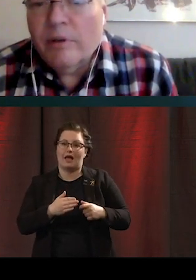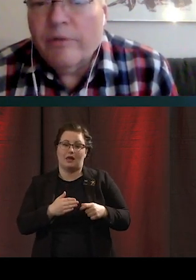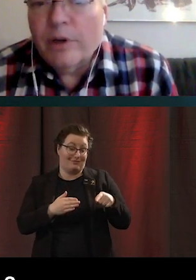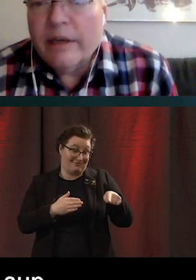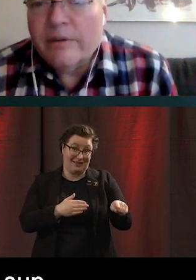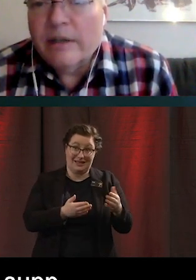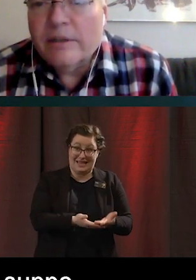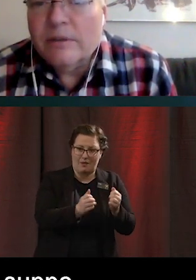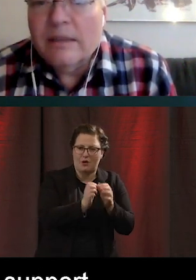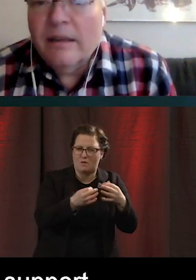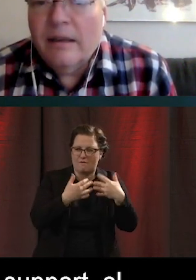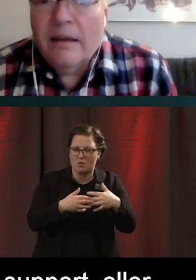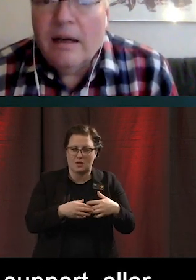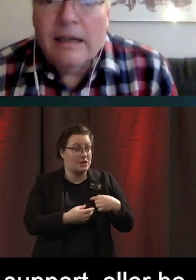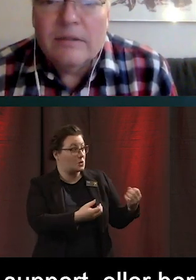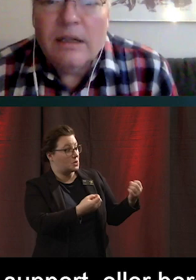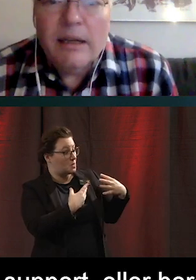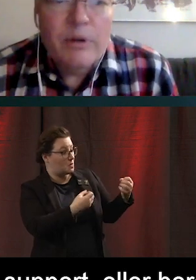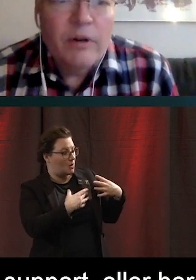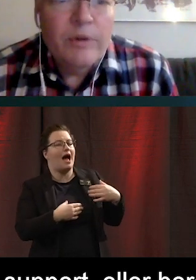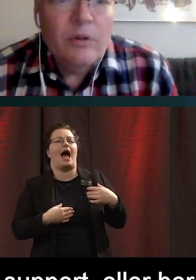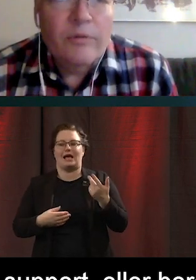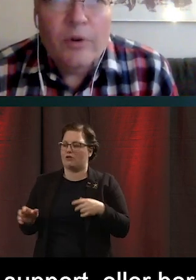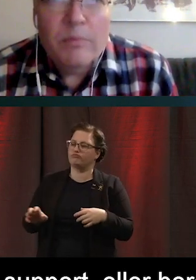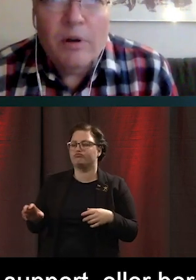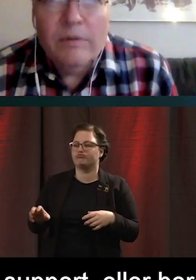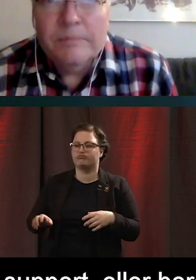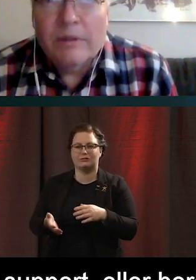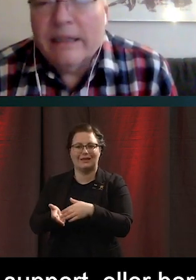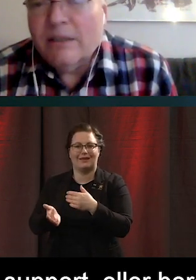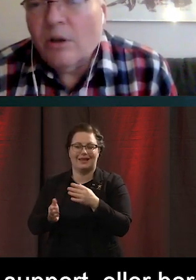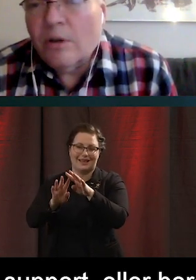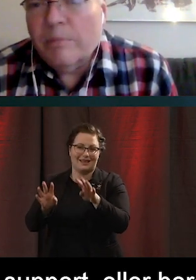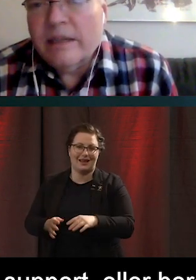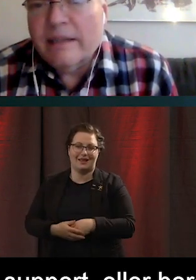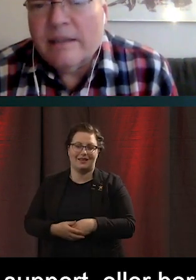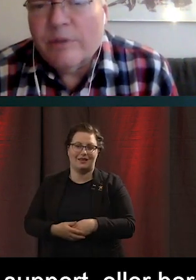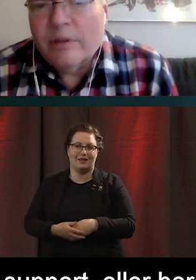de funkar och så här. Alla behöver ju någon form av digital kompetens för att kunna